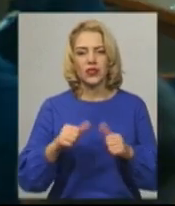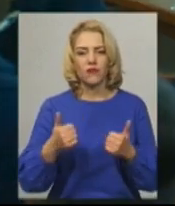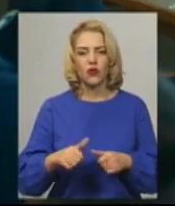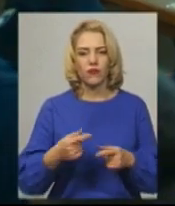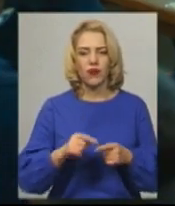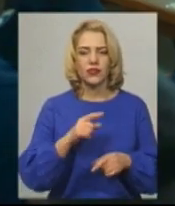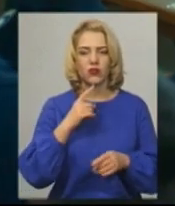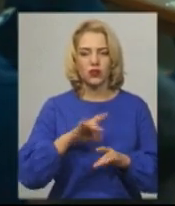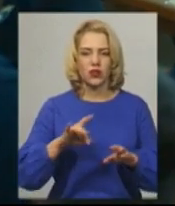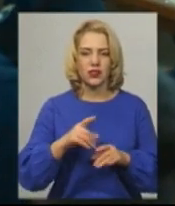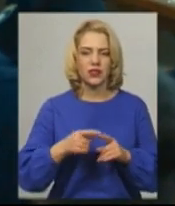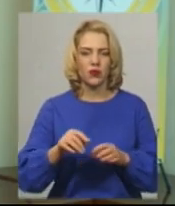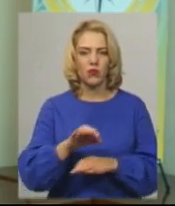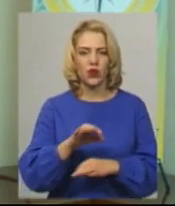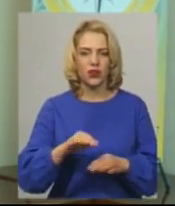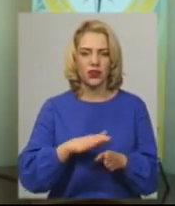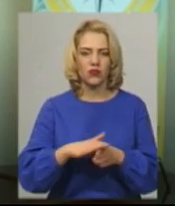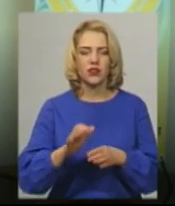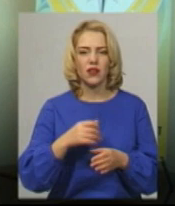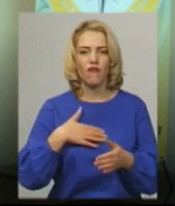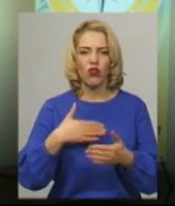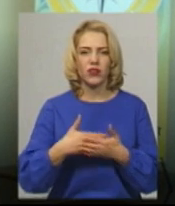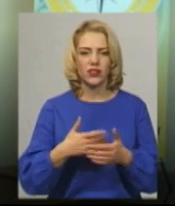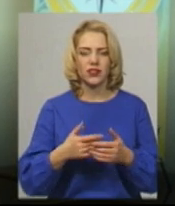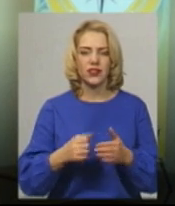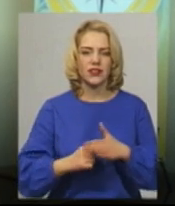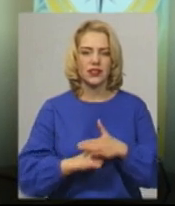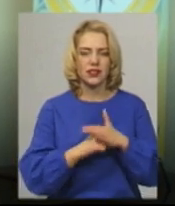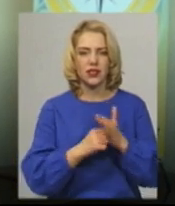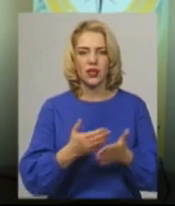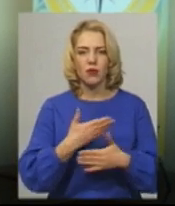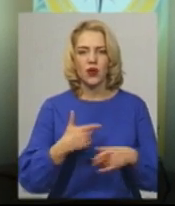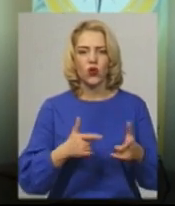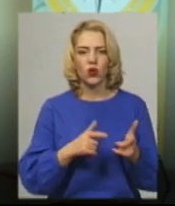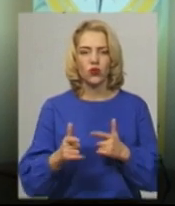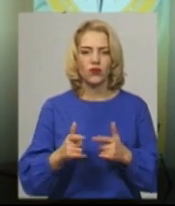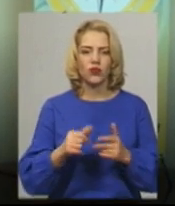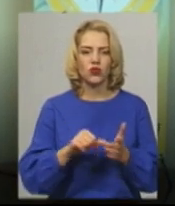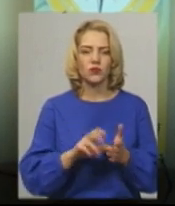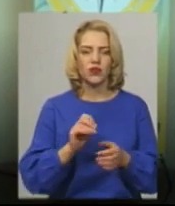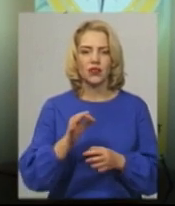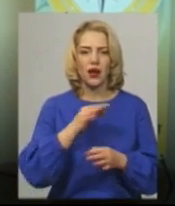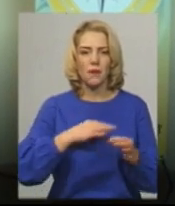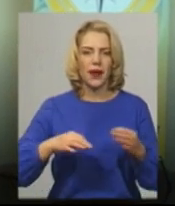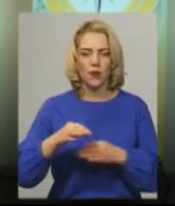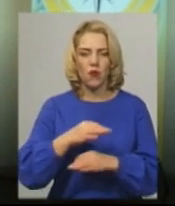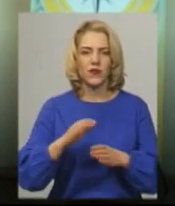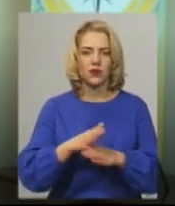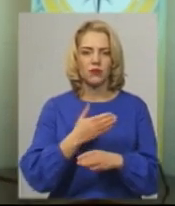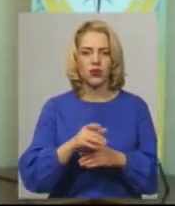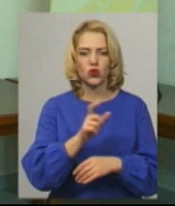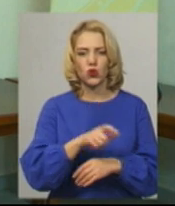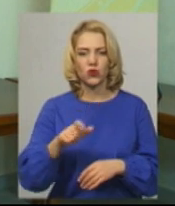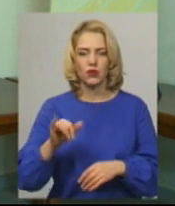реалізується на волонтерських засадах. «Ми готові виступати як перемовники між людьми і